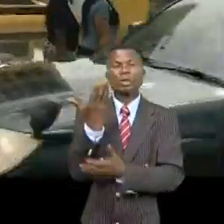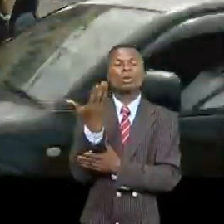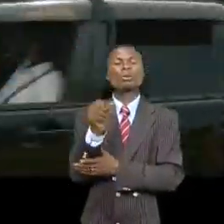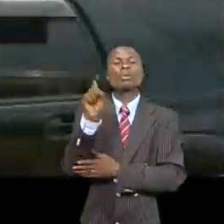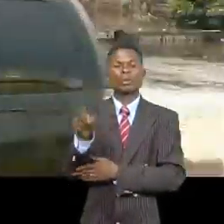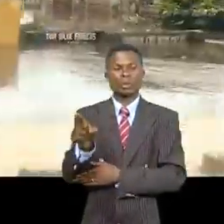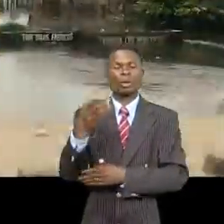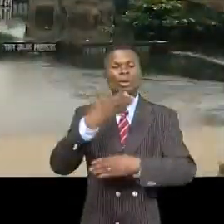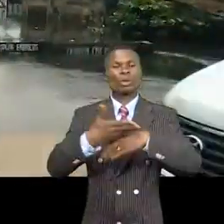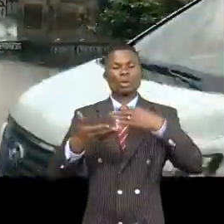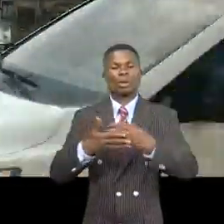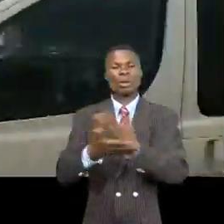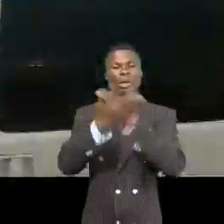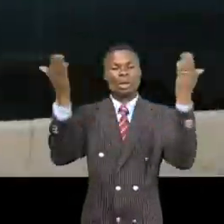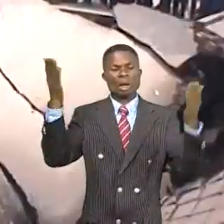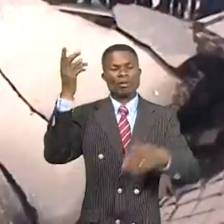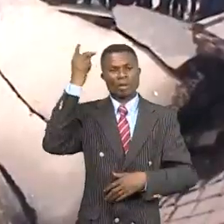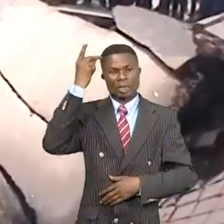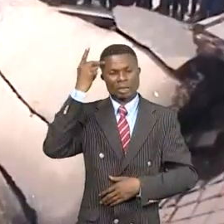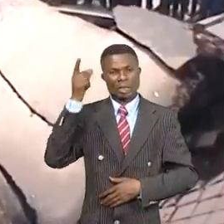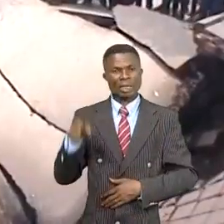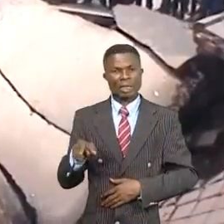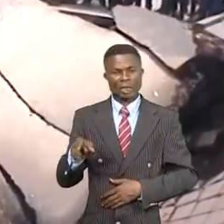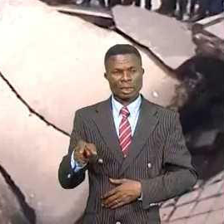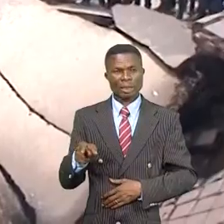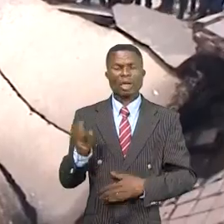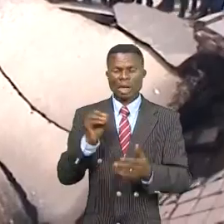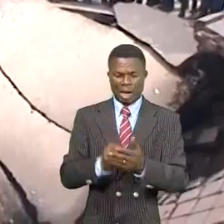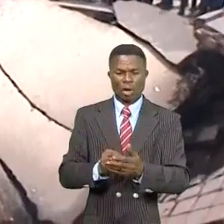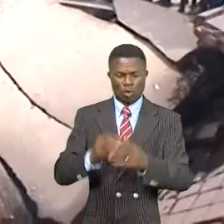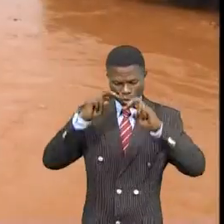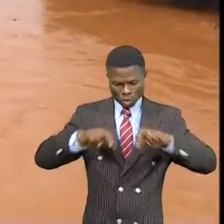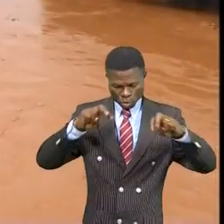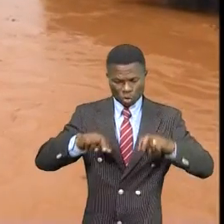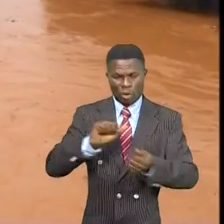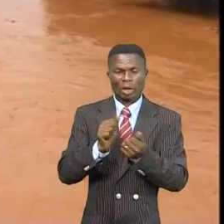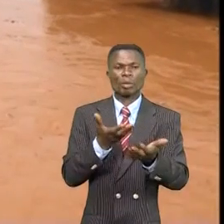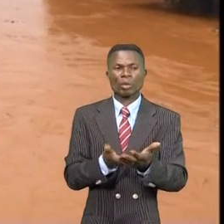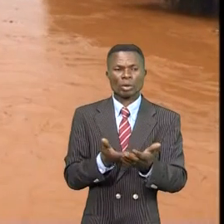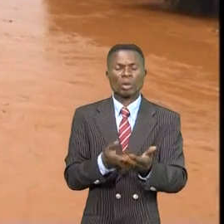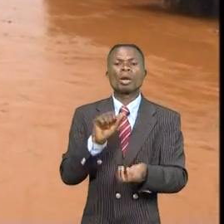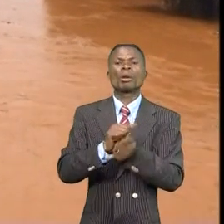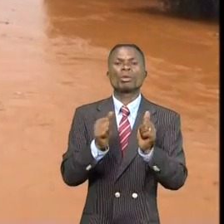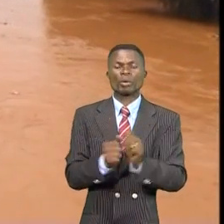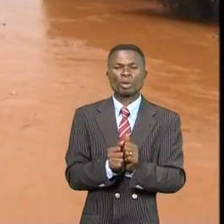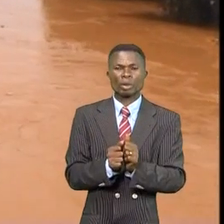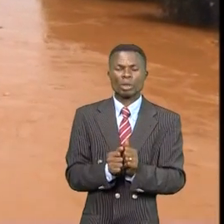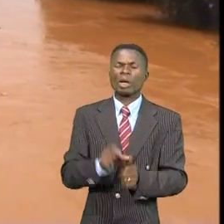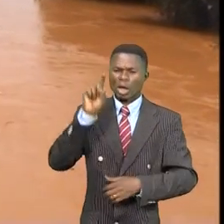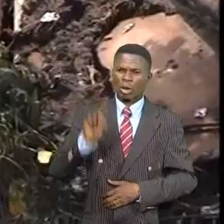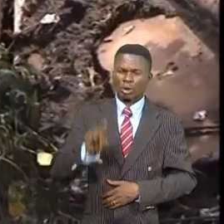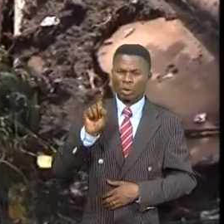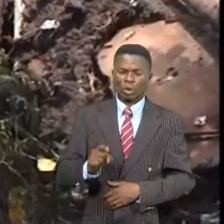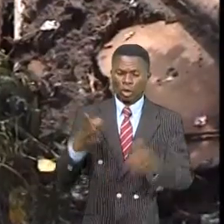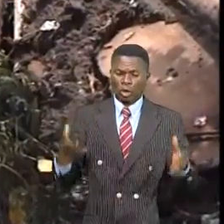du réaménagement de la ville-province Kinshasa revient en force sur la sellette. Question qui doit nécessairement